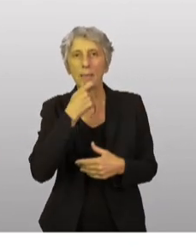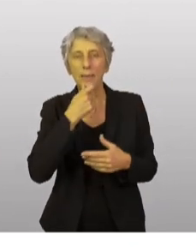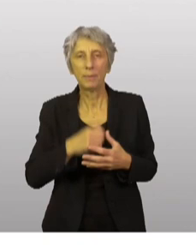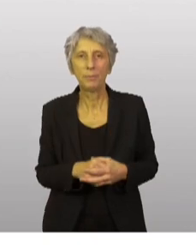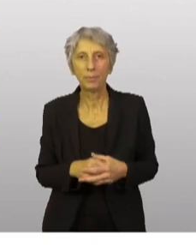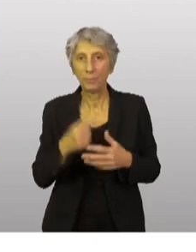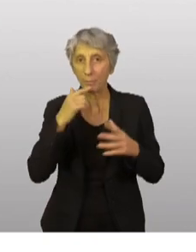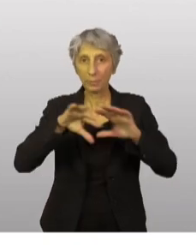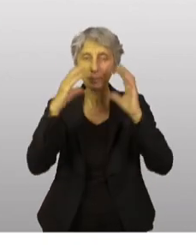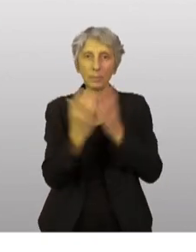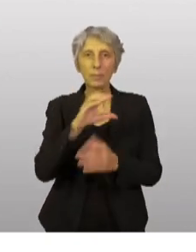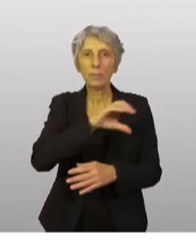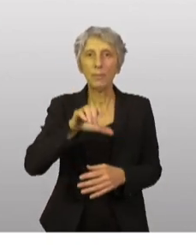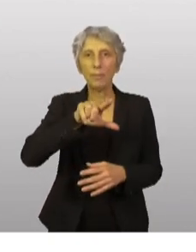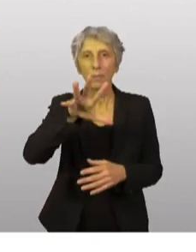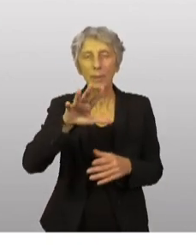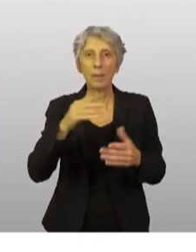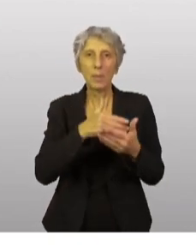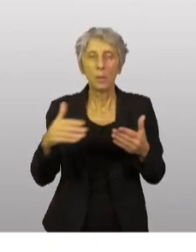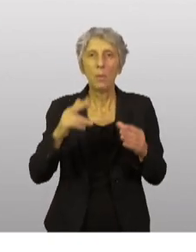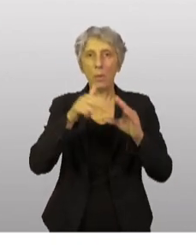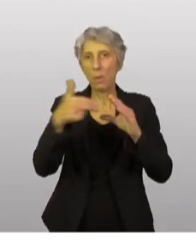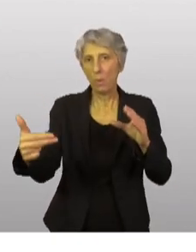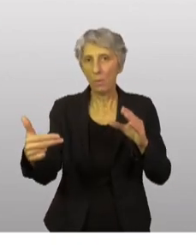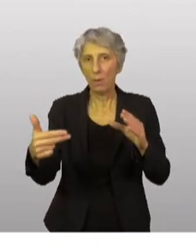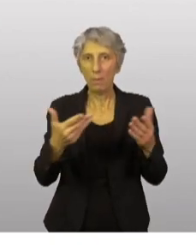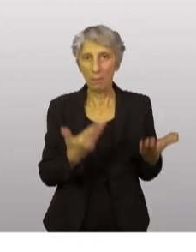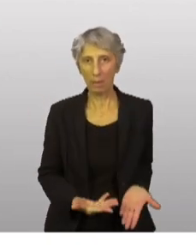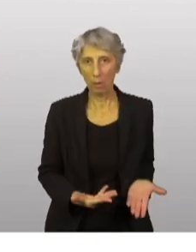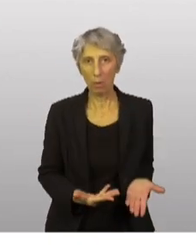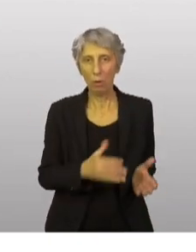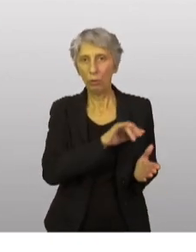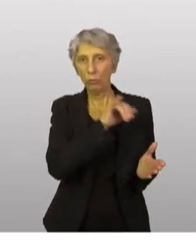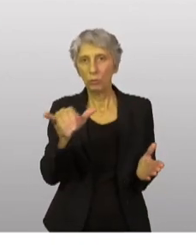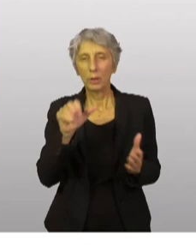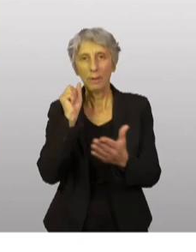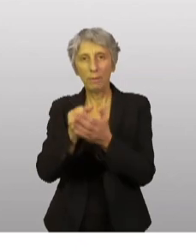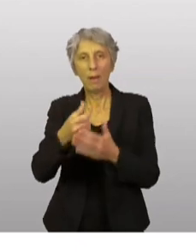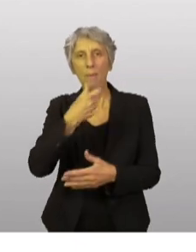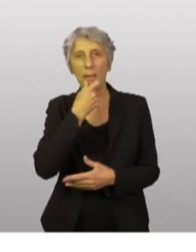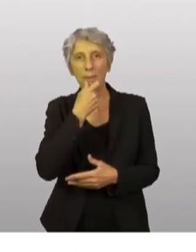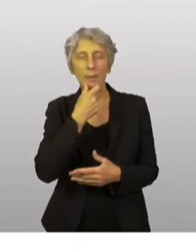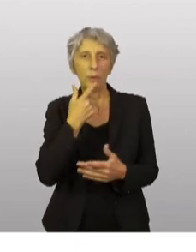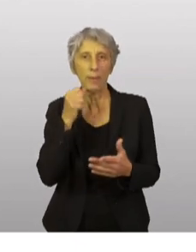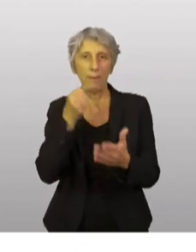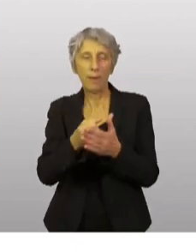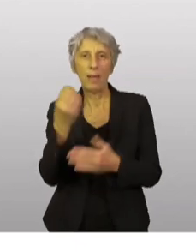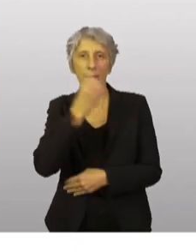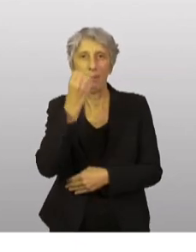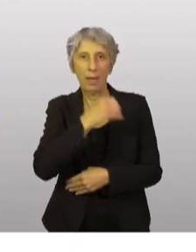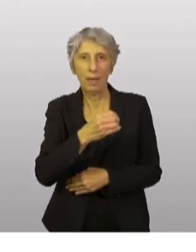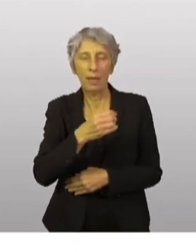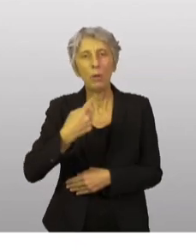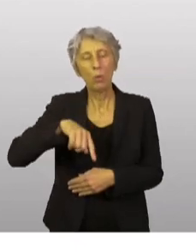effort de 125 millions d'euros au total, entre maintenant et la fin mars, donc la fin de l'hiver. C'est notre